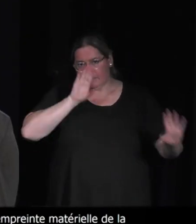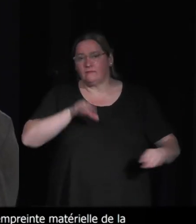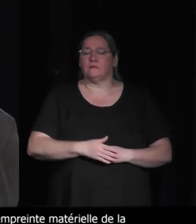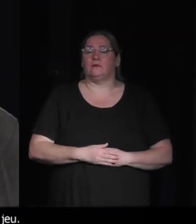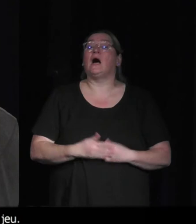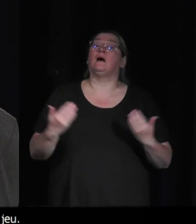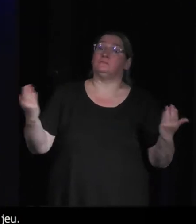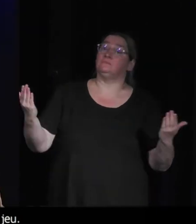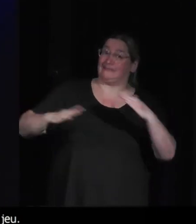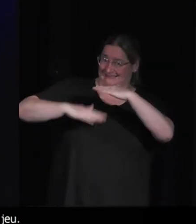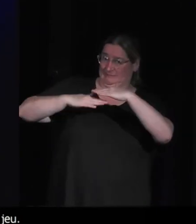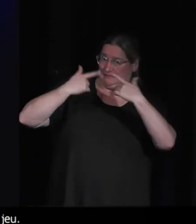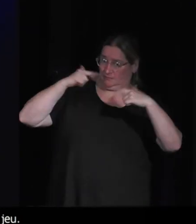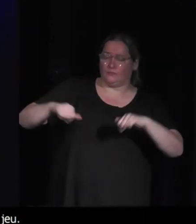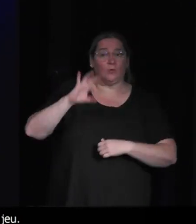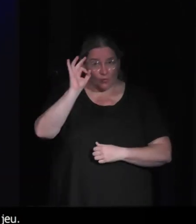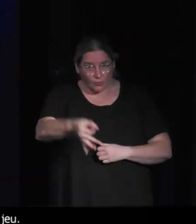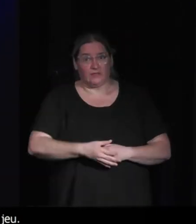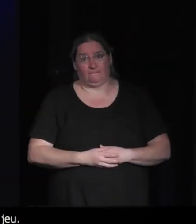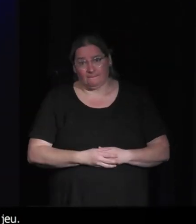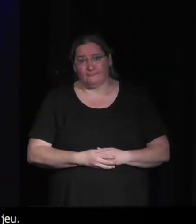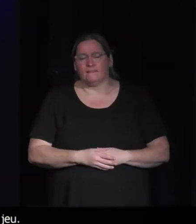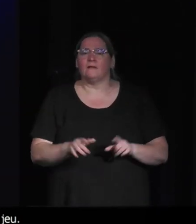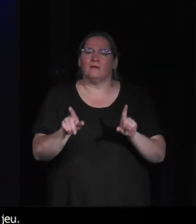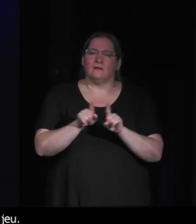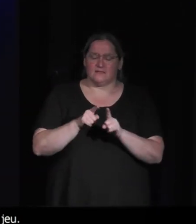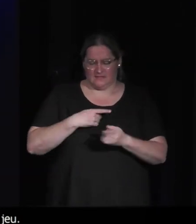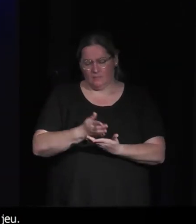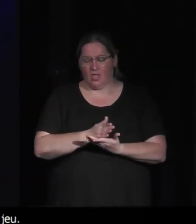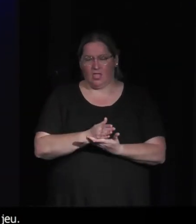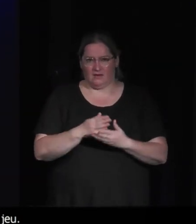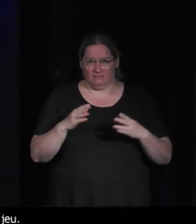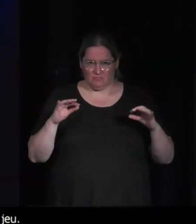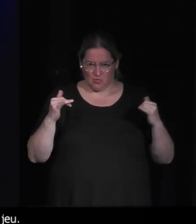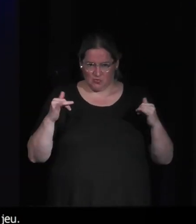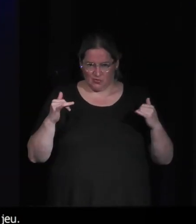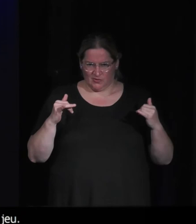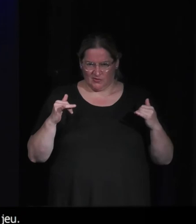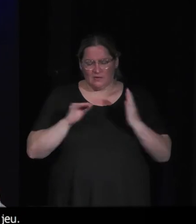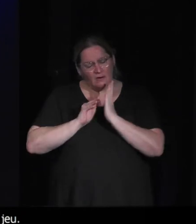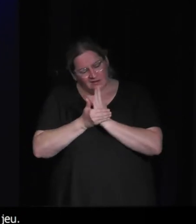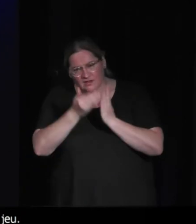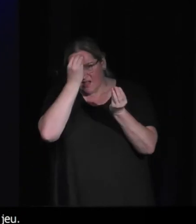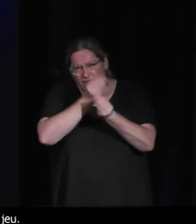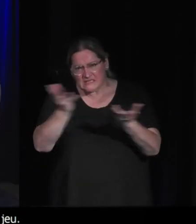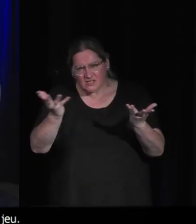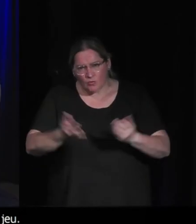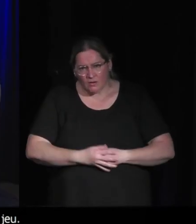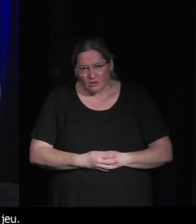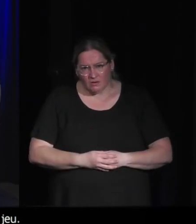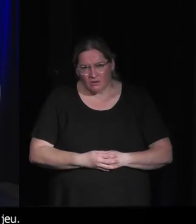limite. Il y a une représentation de la limite. puis, par contre, j'ai une hésitation sur le jeu. Je ne sais pas quel est son discours, au final. Je ne sais pas si c'est un jeu